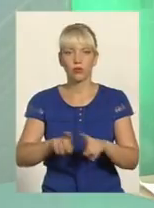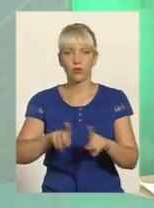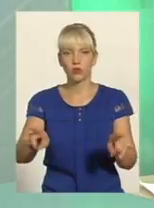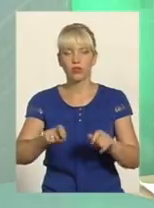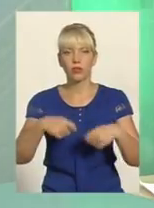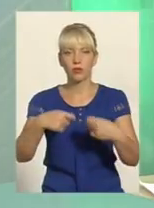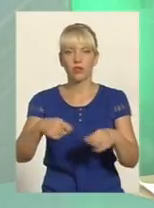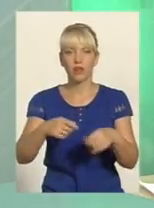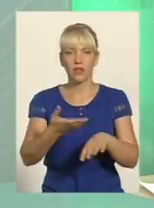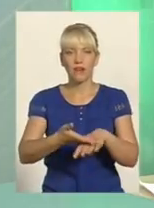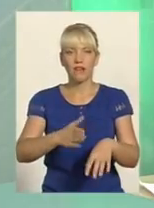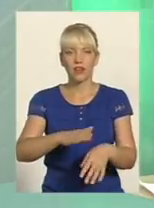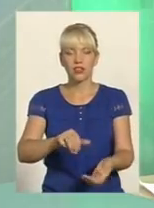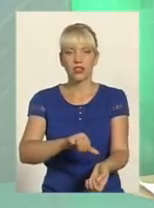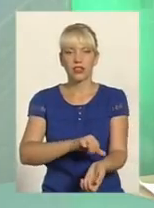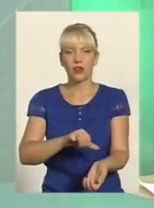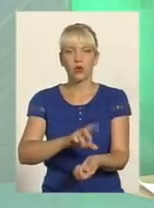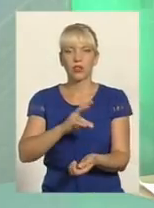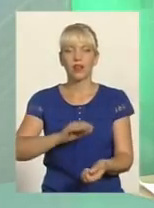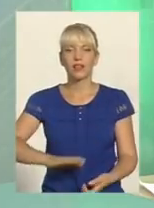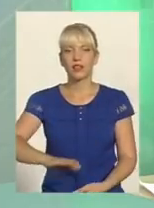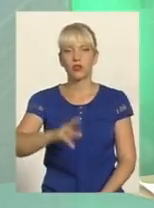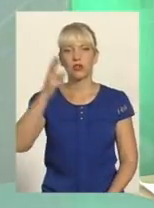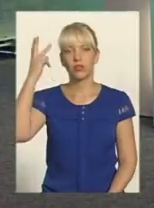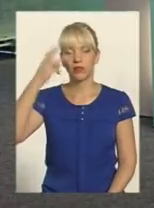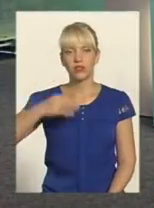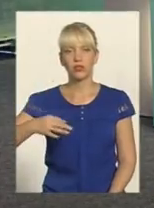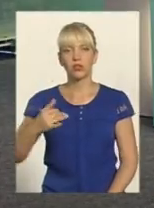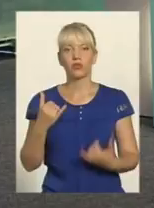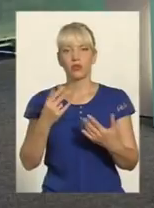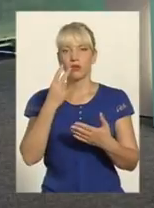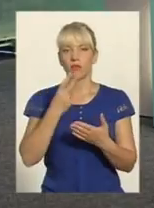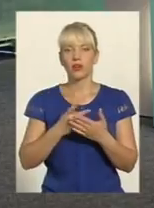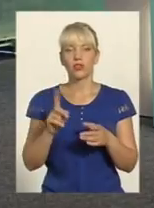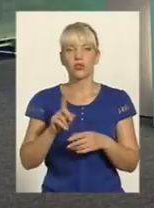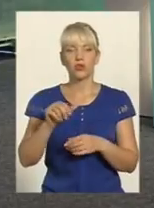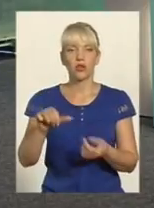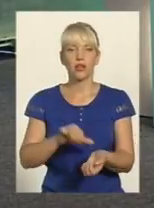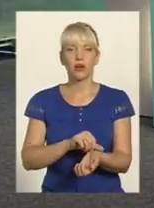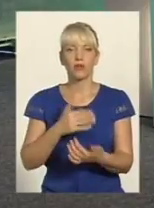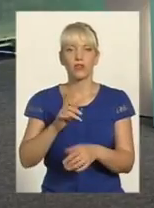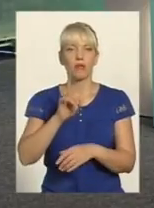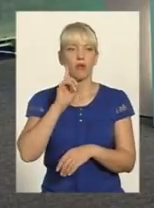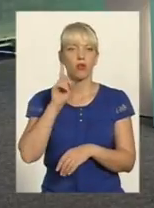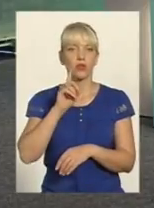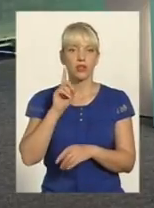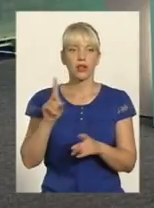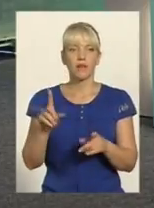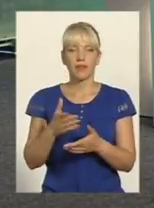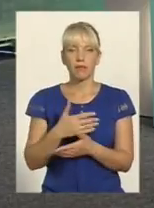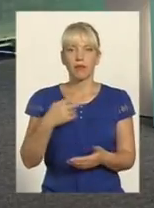території Хмельницької області Ми сьогодні бачимо, що наркоманія молодіє Ми бачимо, що також